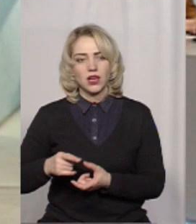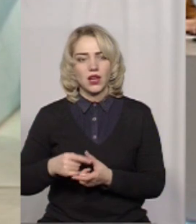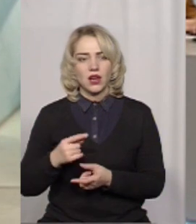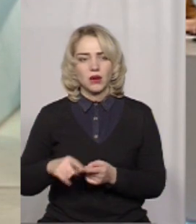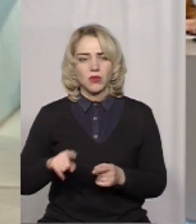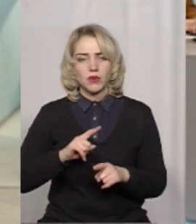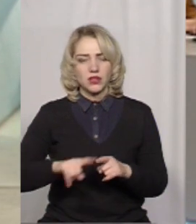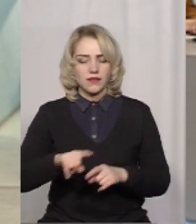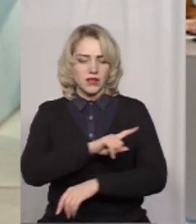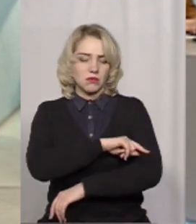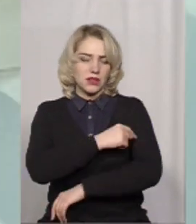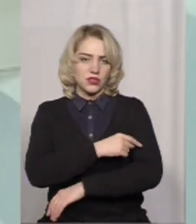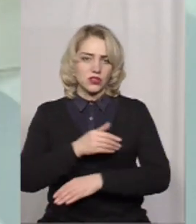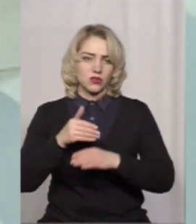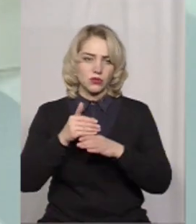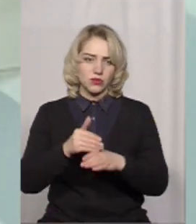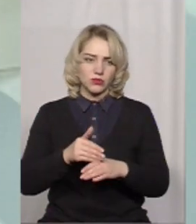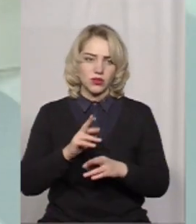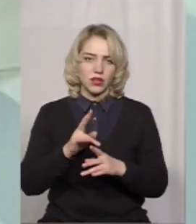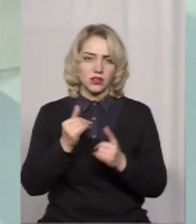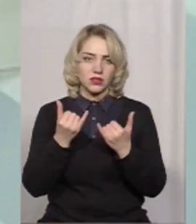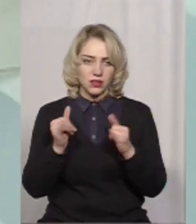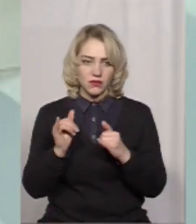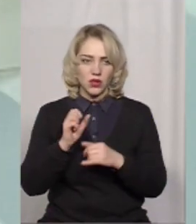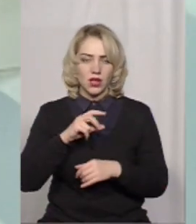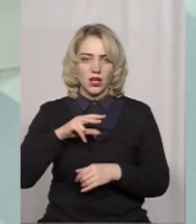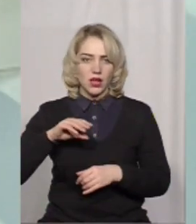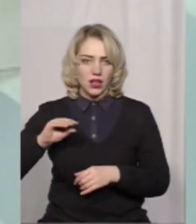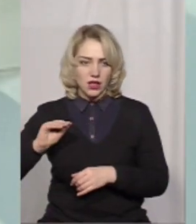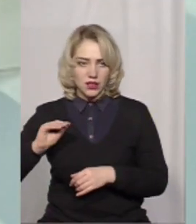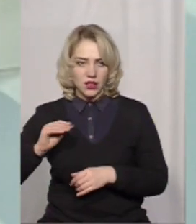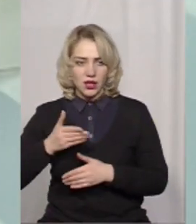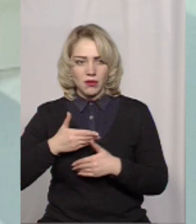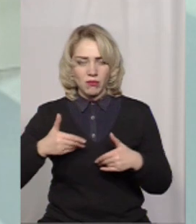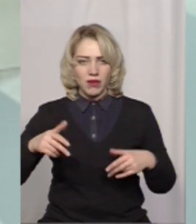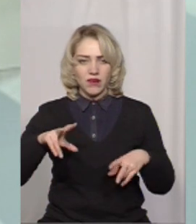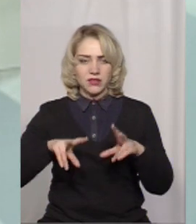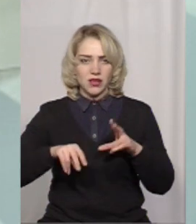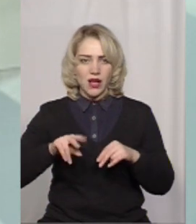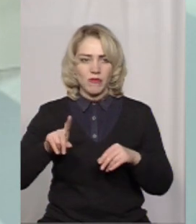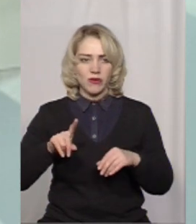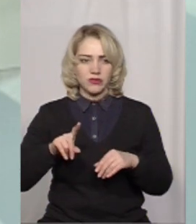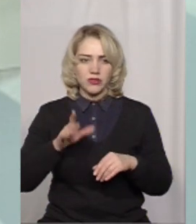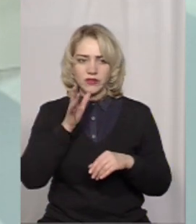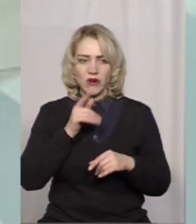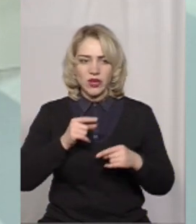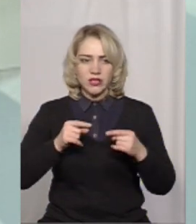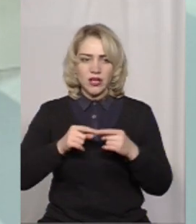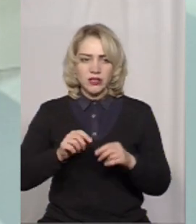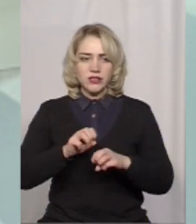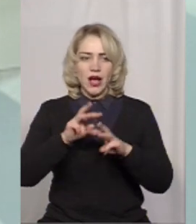оперативна медична допомога. Ну, як не дивно, але ми вважаємо, що своєчасність